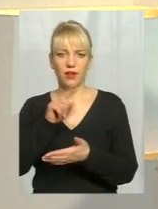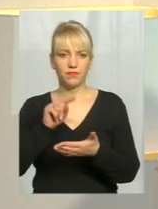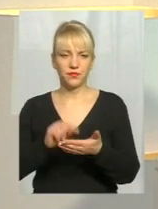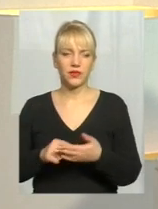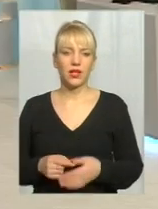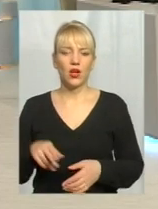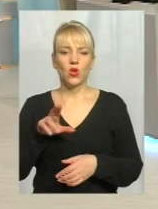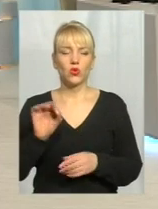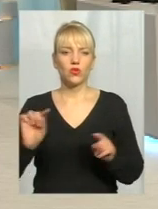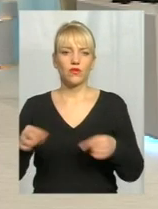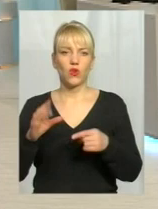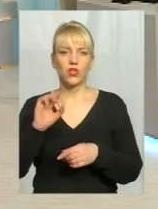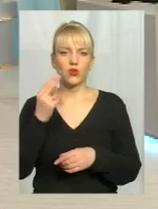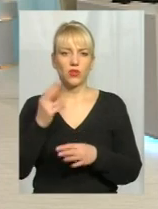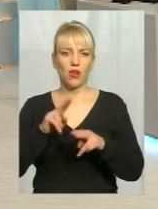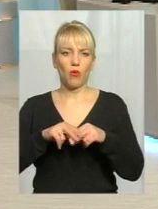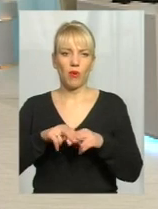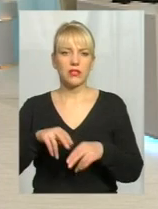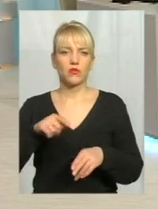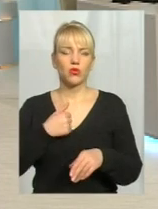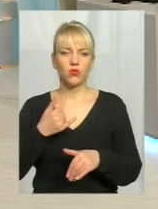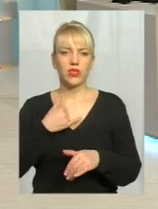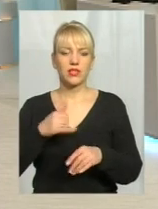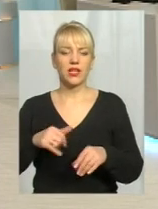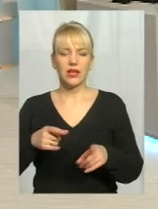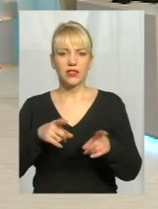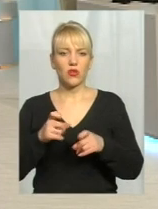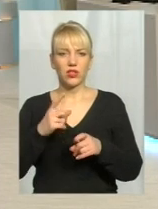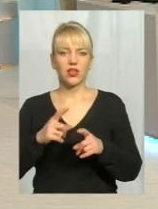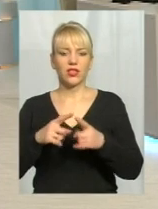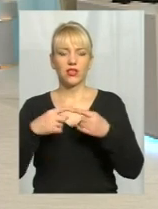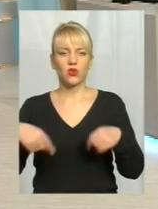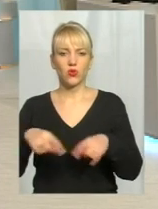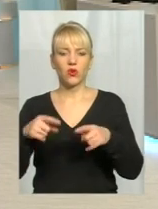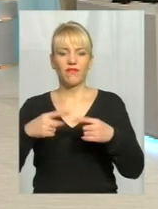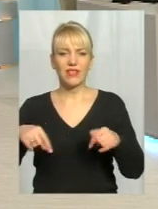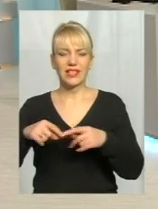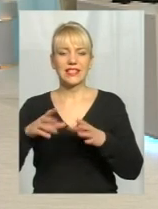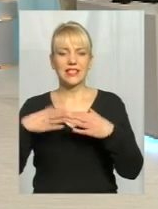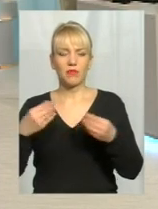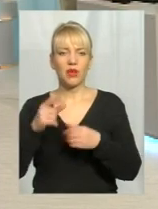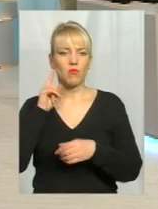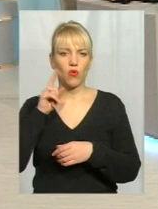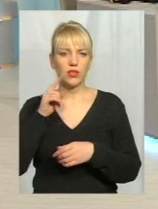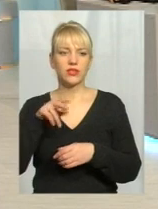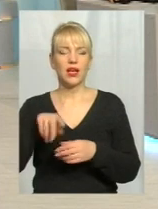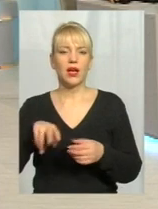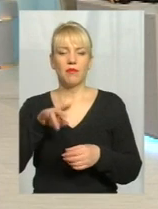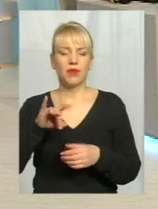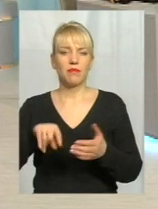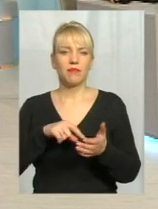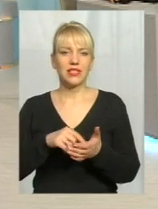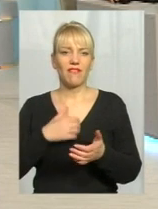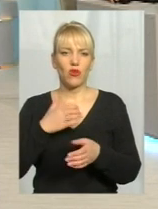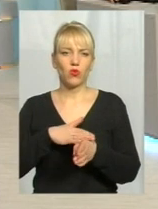До створення соціального паспорту в нас залучається єдина структура, це відділ сім'ї та молоді при міській конкомі. Вони